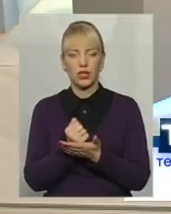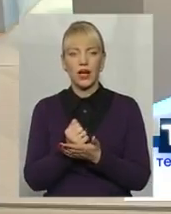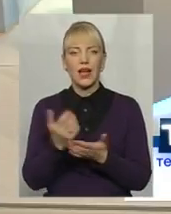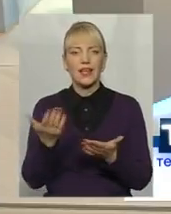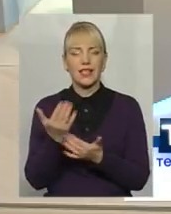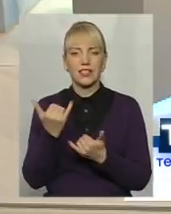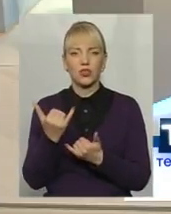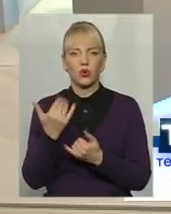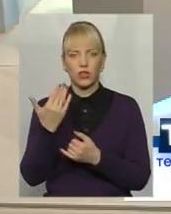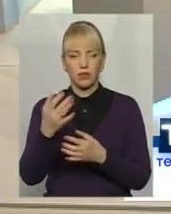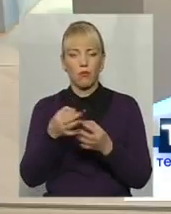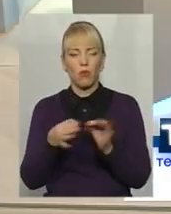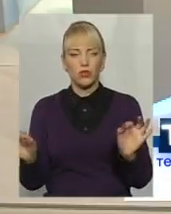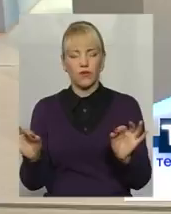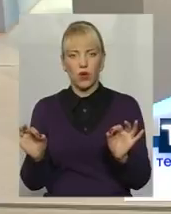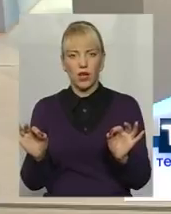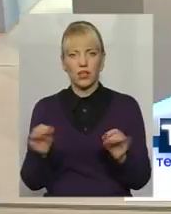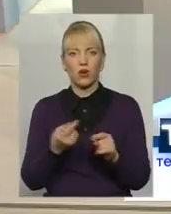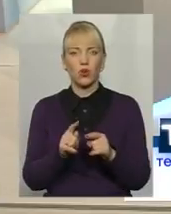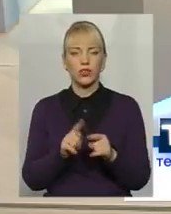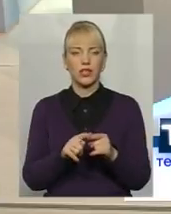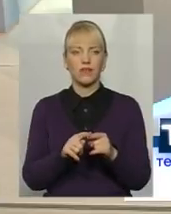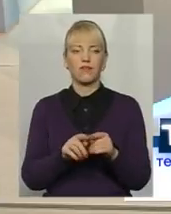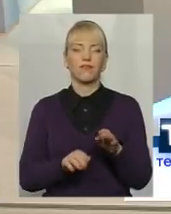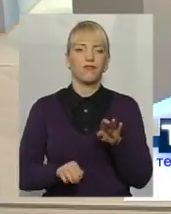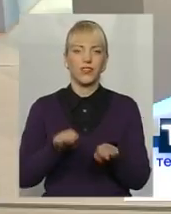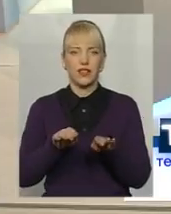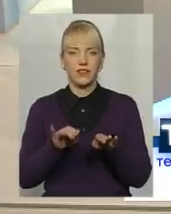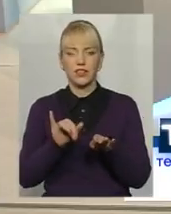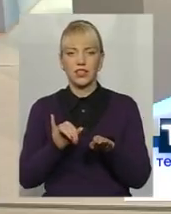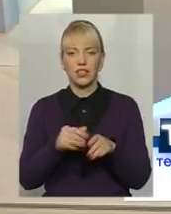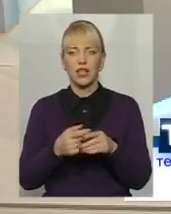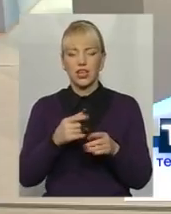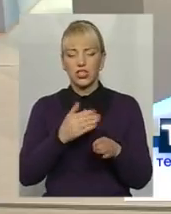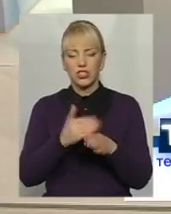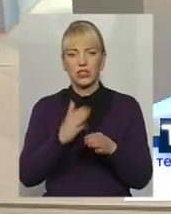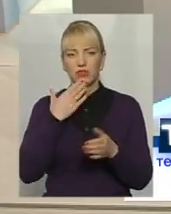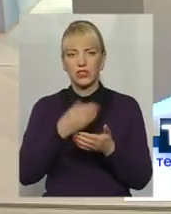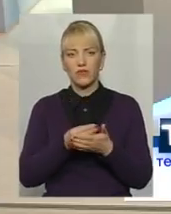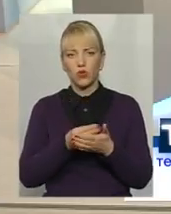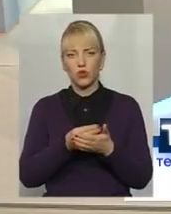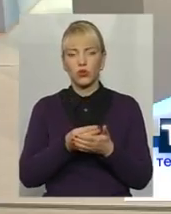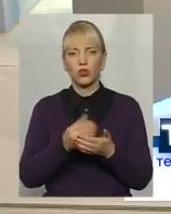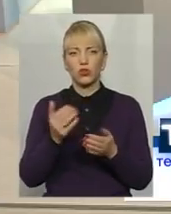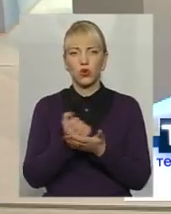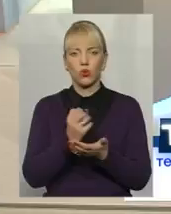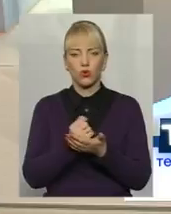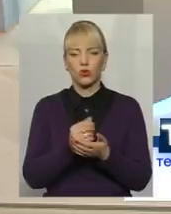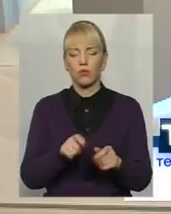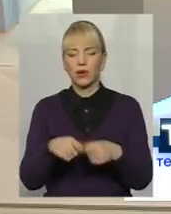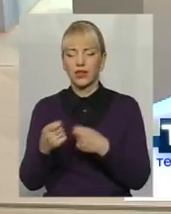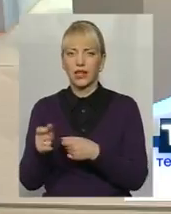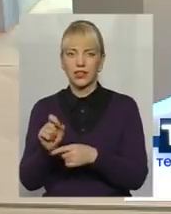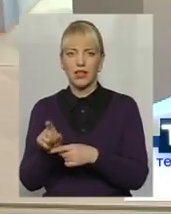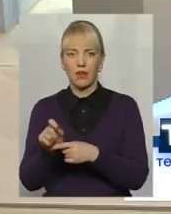який сьогодні їм позволяє оцей люфт вирівняти і частину свого доходу передати найменим працівникам. Це великий плюс. Але